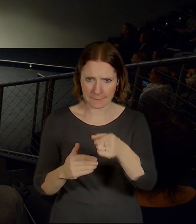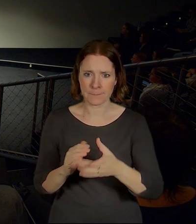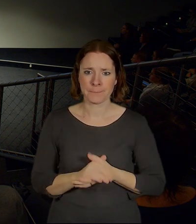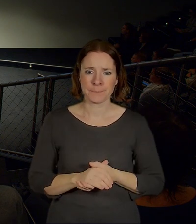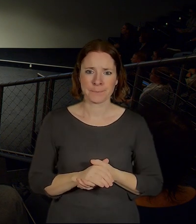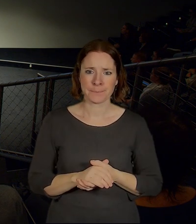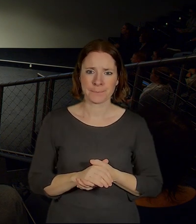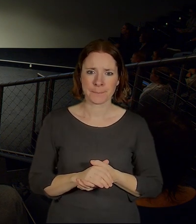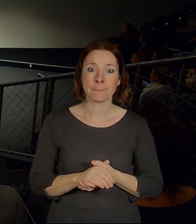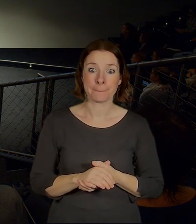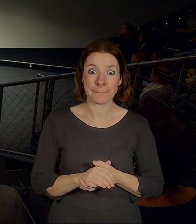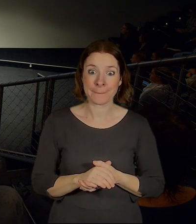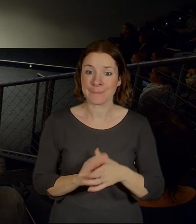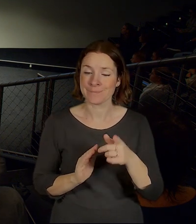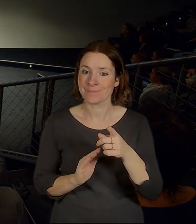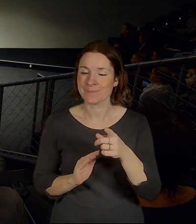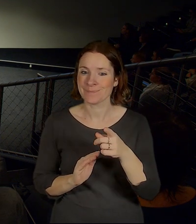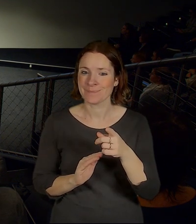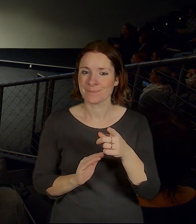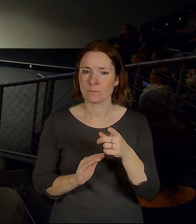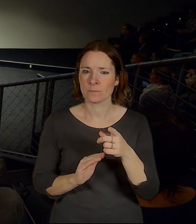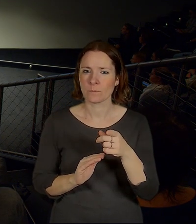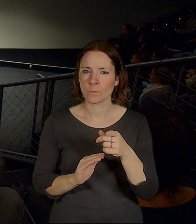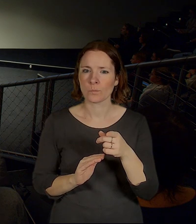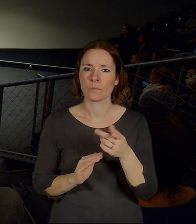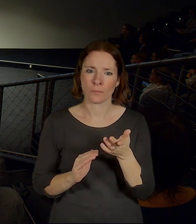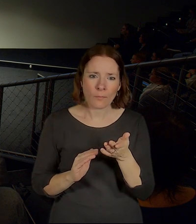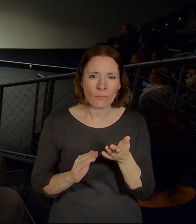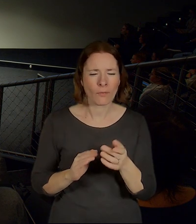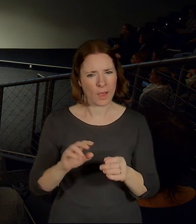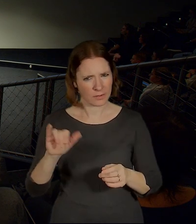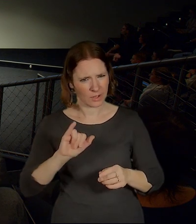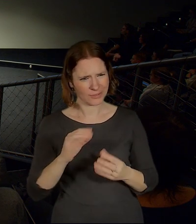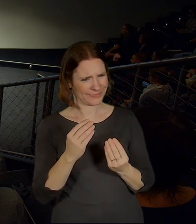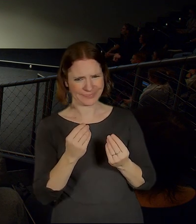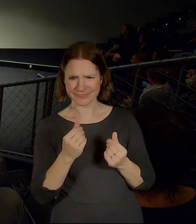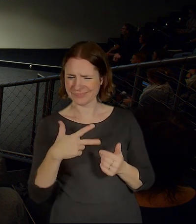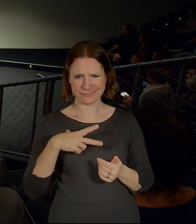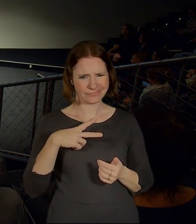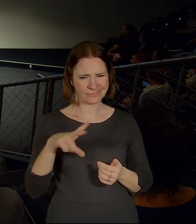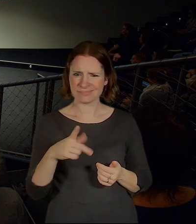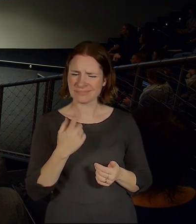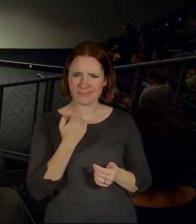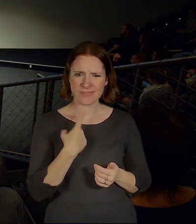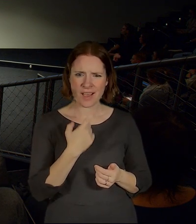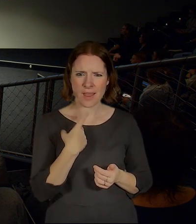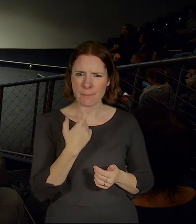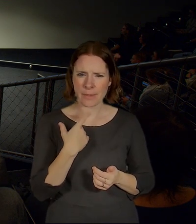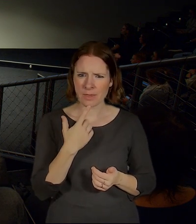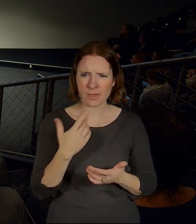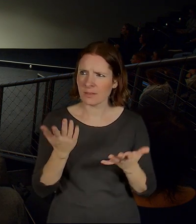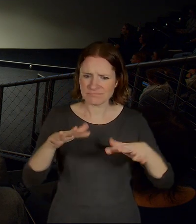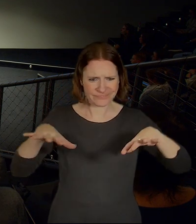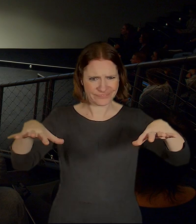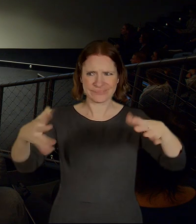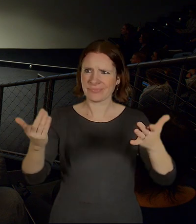Tak jenom vlastně, až budete zdravě rozhořčení nad tím, že tam vlastně není žádný rozvoj v okolí, tak